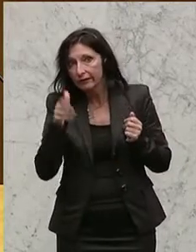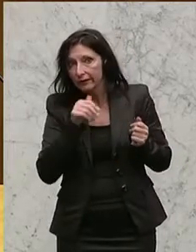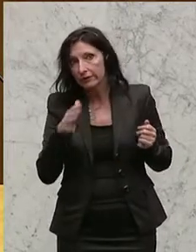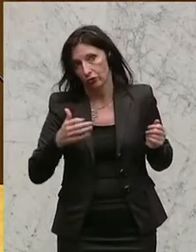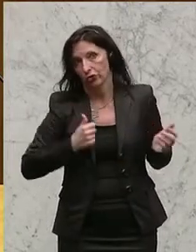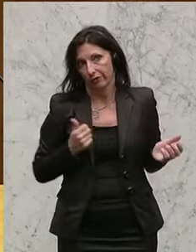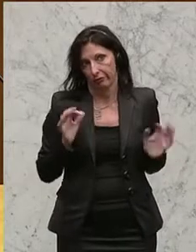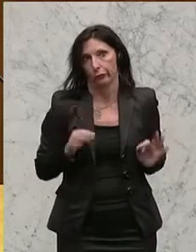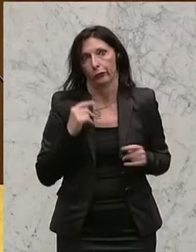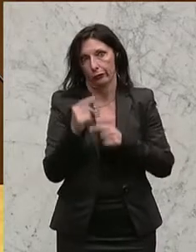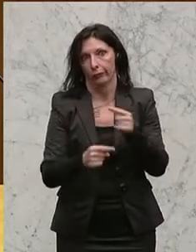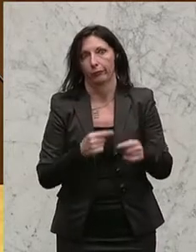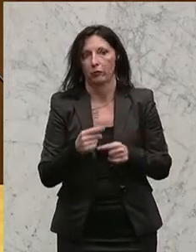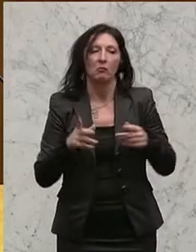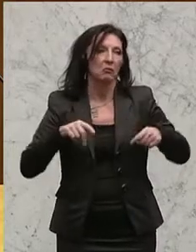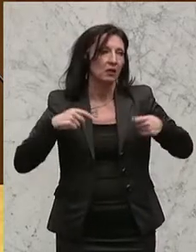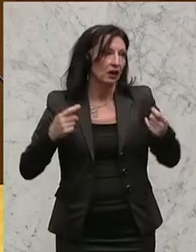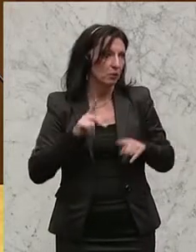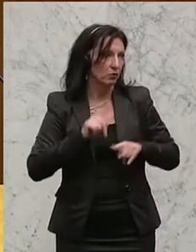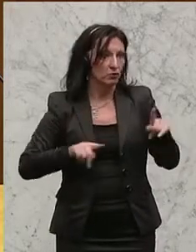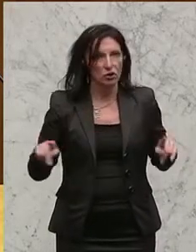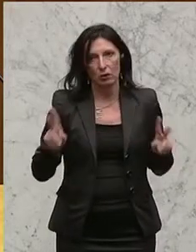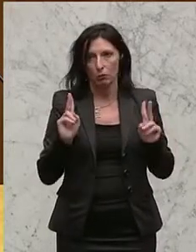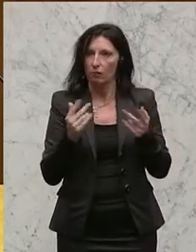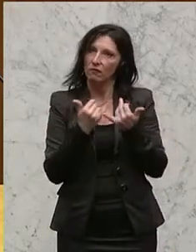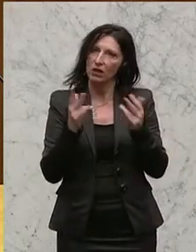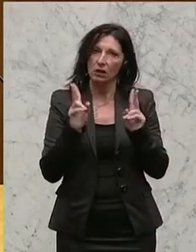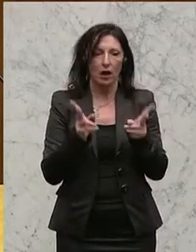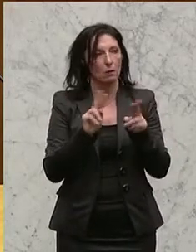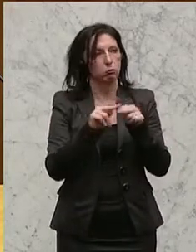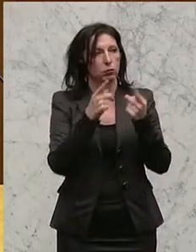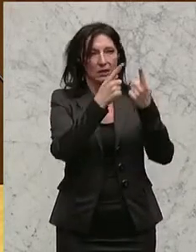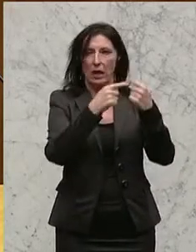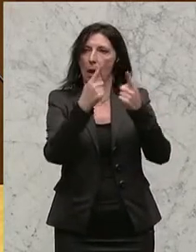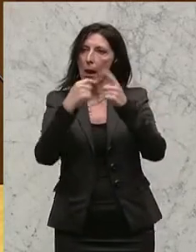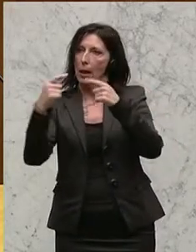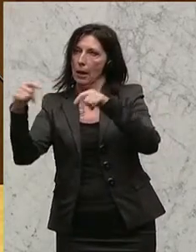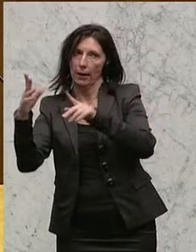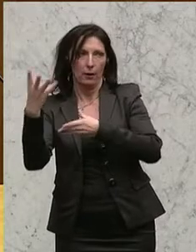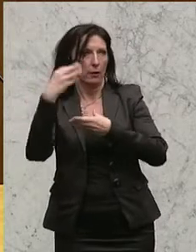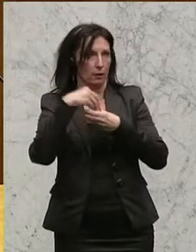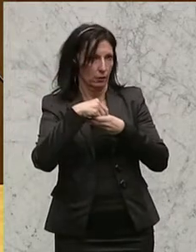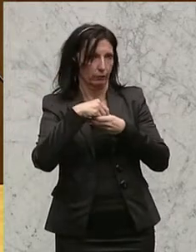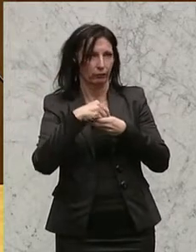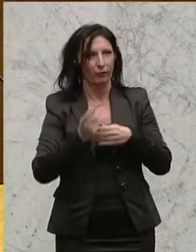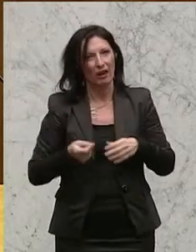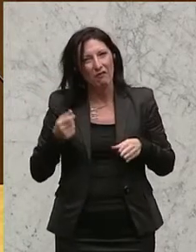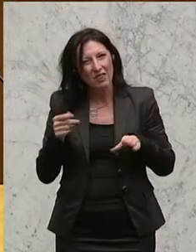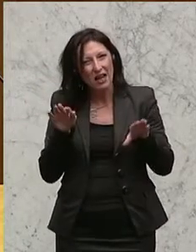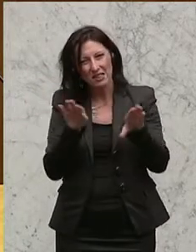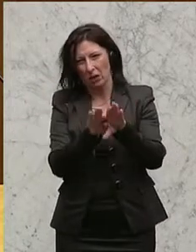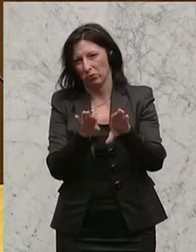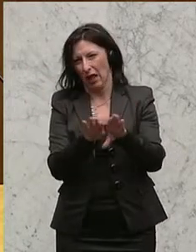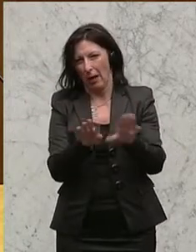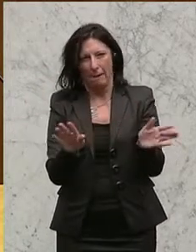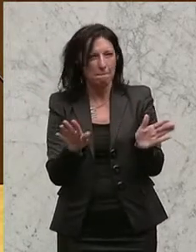verschiedensten Möglichkeiten, wie man die Länder mit einbindet. Der Finanzausgleich aus meiner Sicht ist auf Dauer gesehen nicht